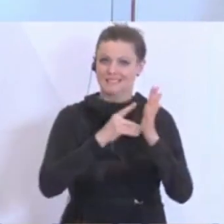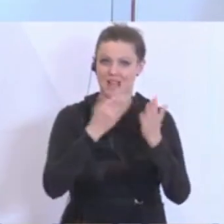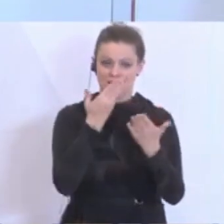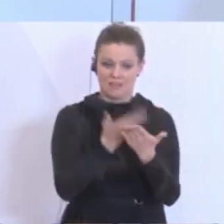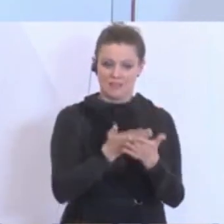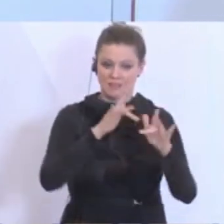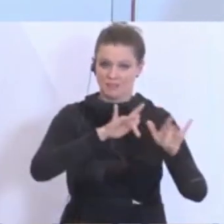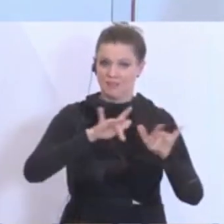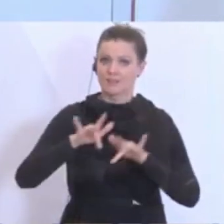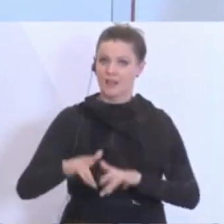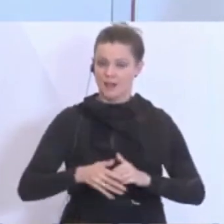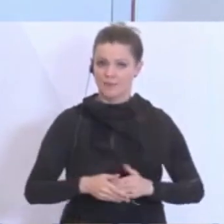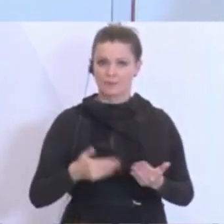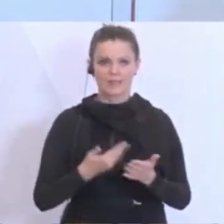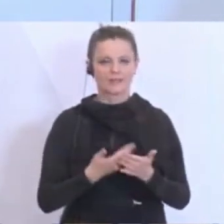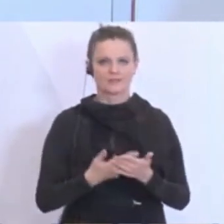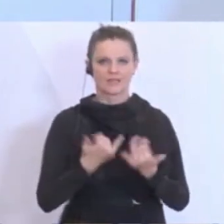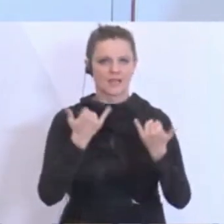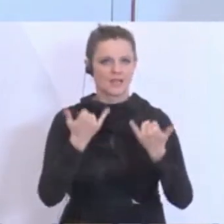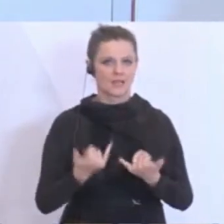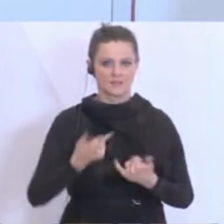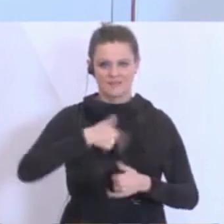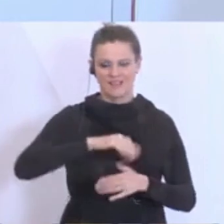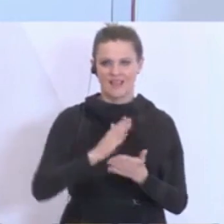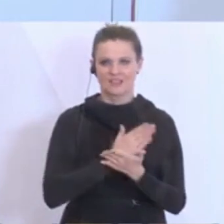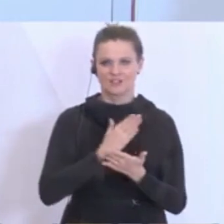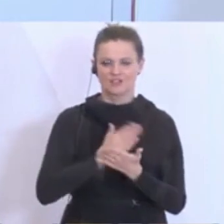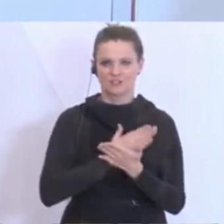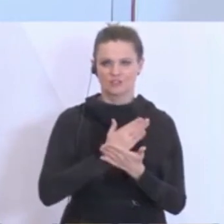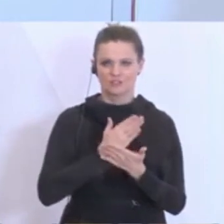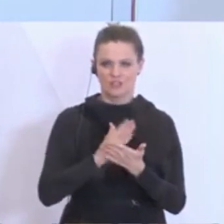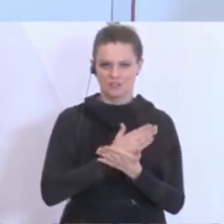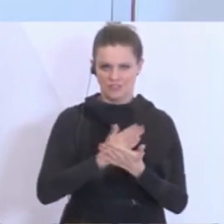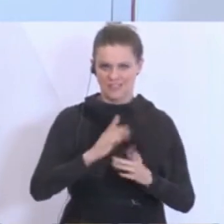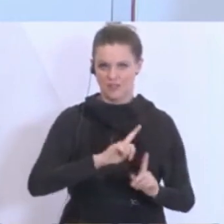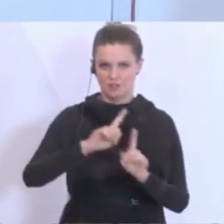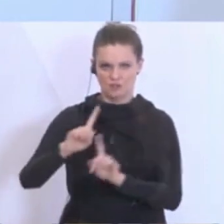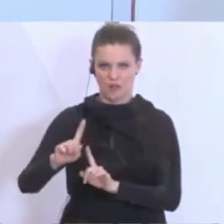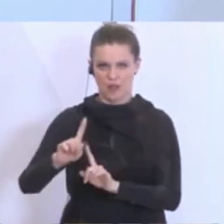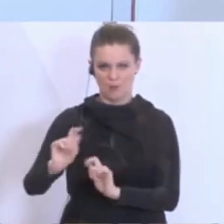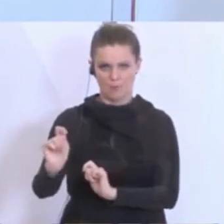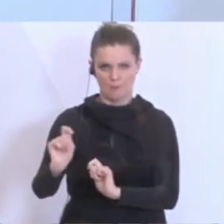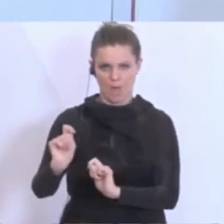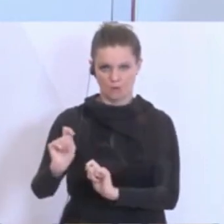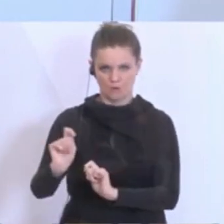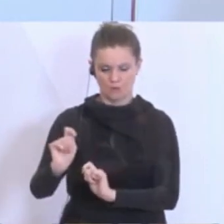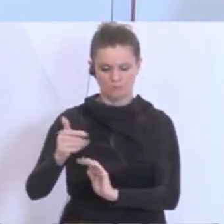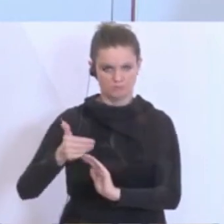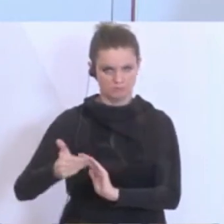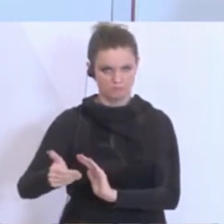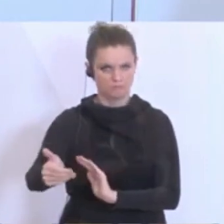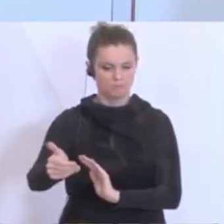vorliegt. Daher haben wir auch entschieden, die Stellung weiter auszusetzen, bis auf Weiteres auch